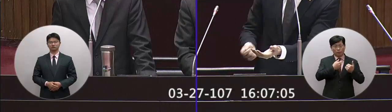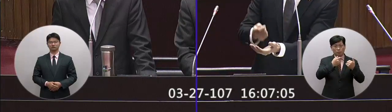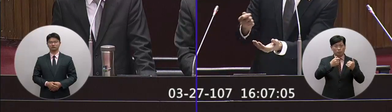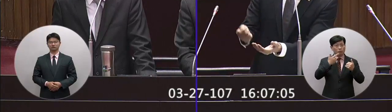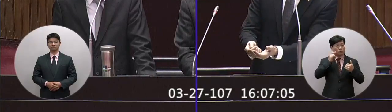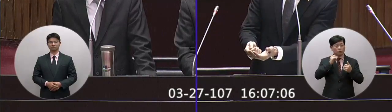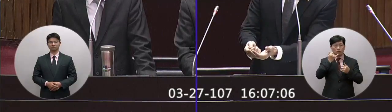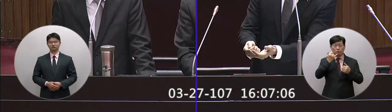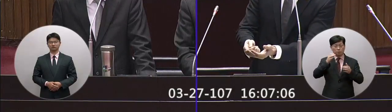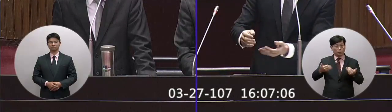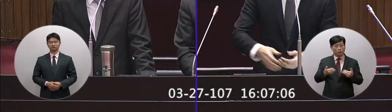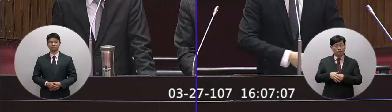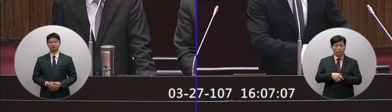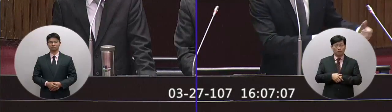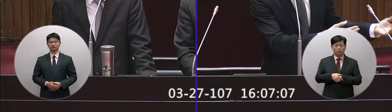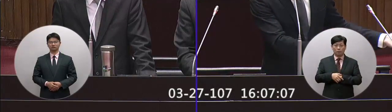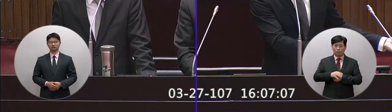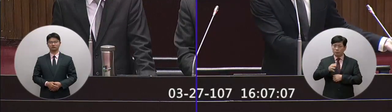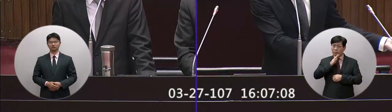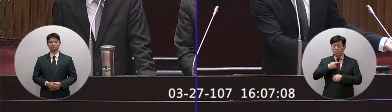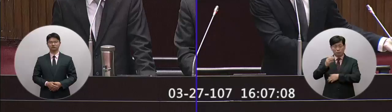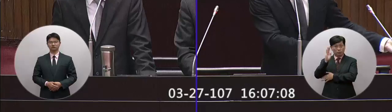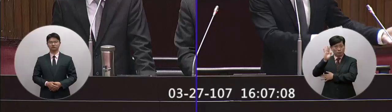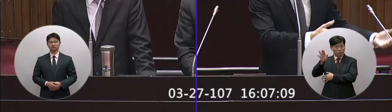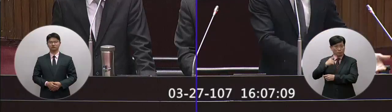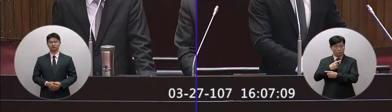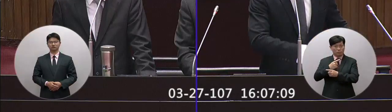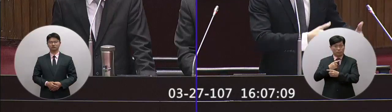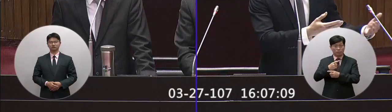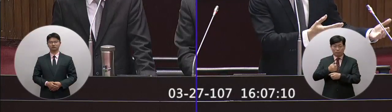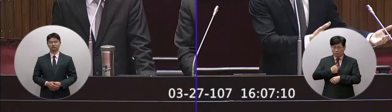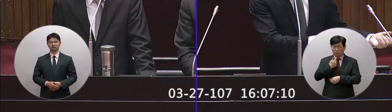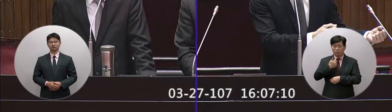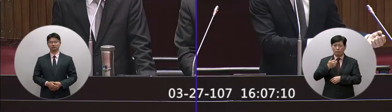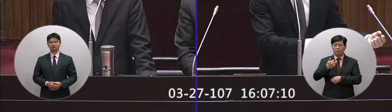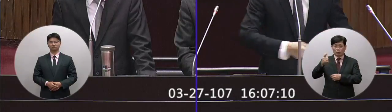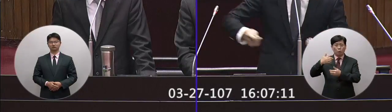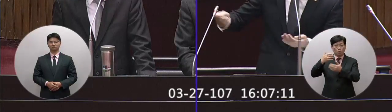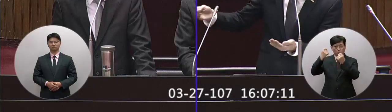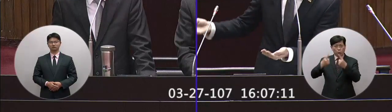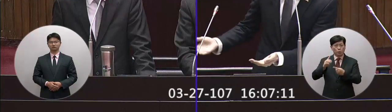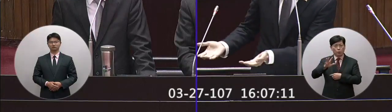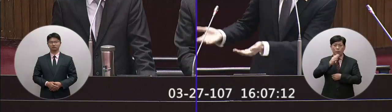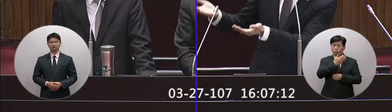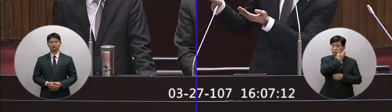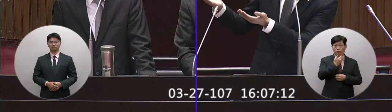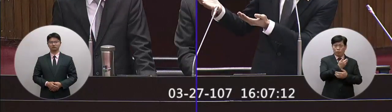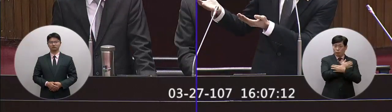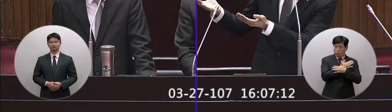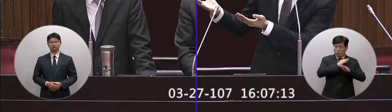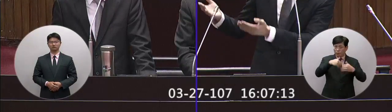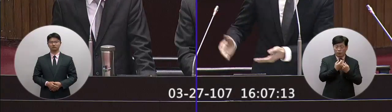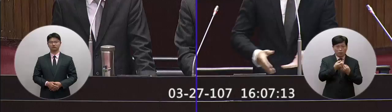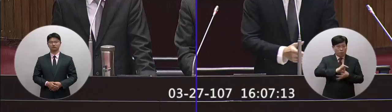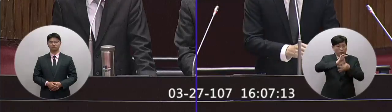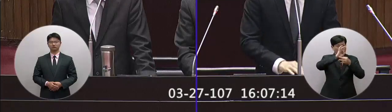來越多越越來我們看到這個公共特有的部分真的是說有比較多但是這個輸贏的部分所要